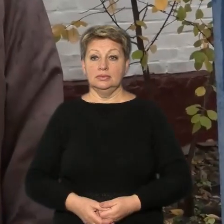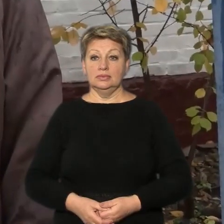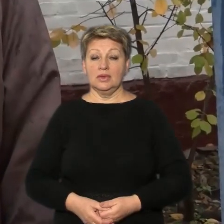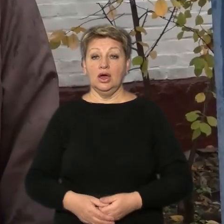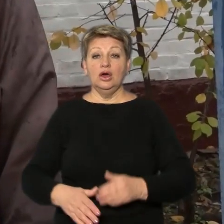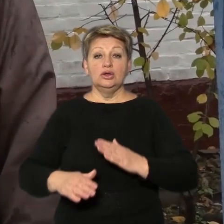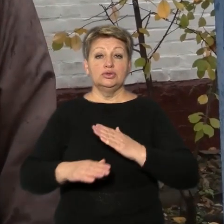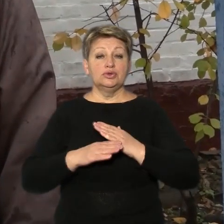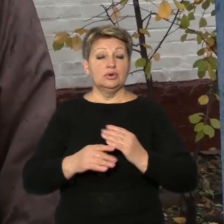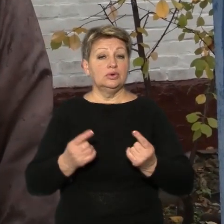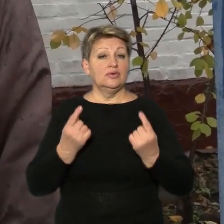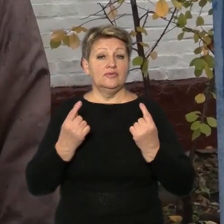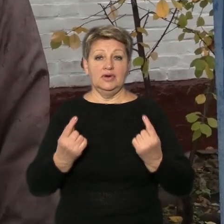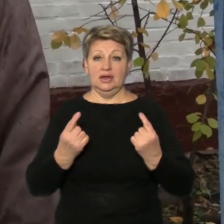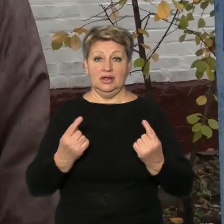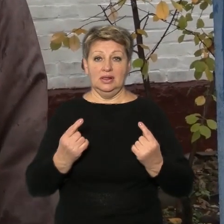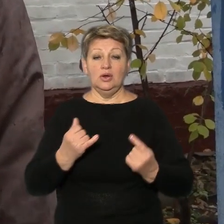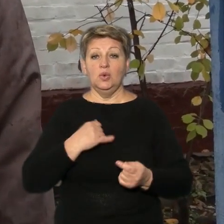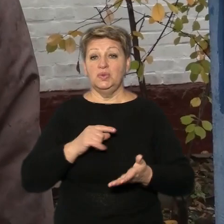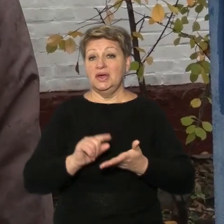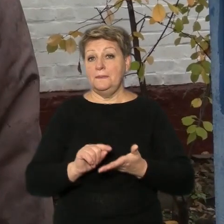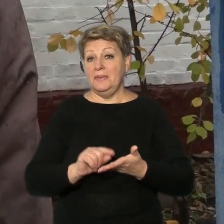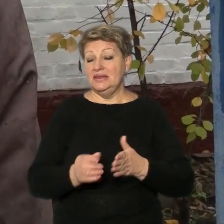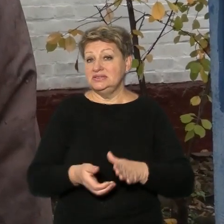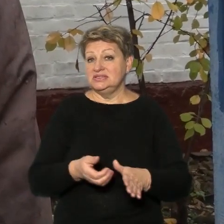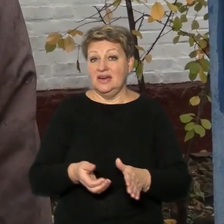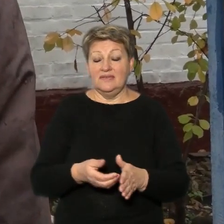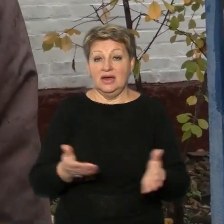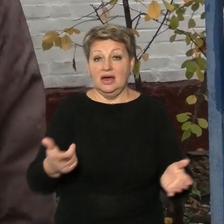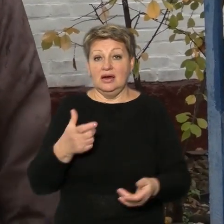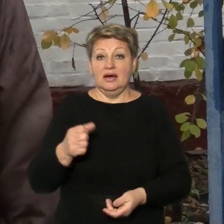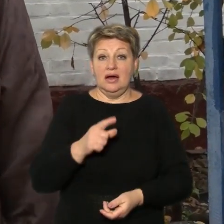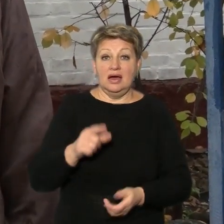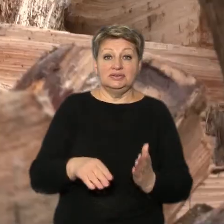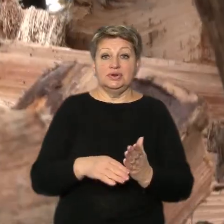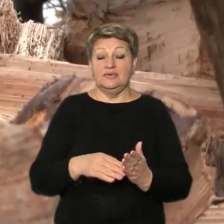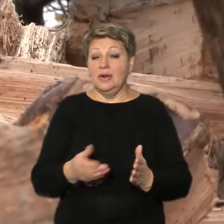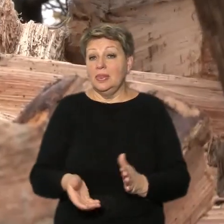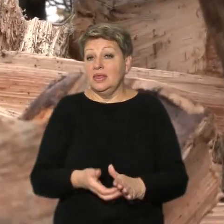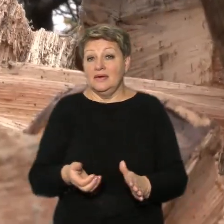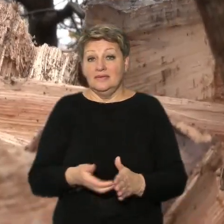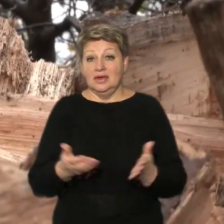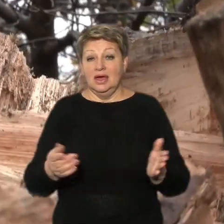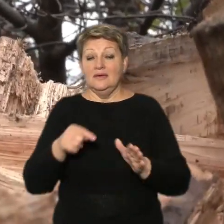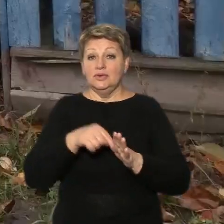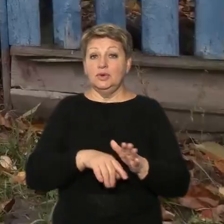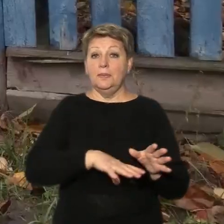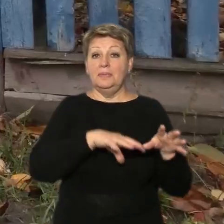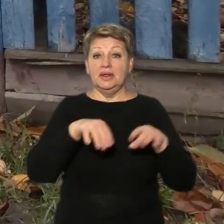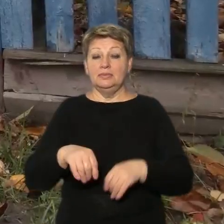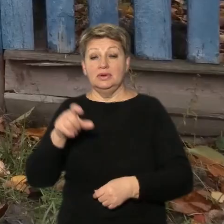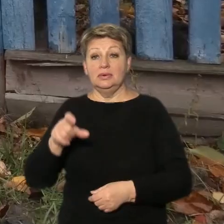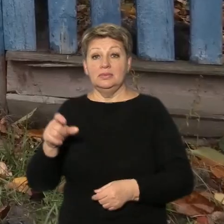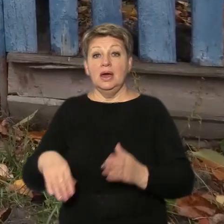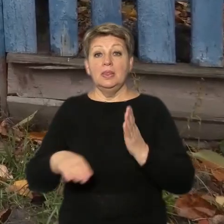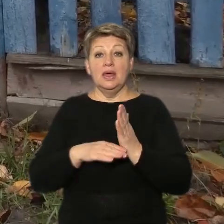Допомога дуже велика, бо в нас ні пенсії не вистачає, ні на газ, ні на дрова, ні на що не вистачає. Для внутрішньопереміщених осіб така